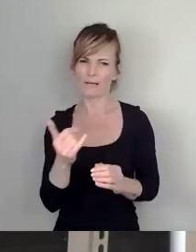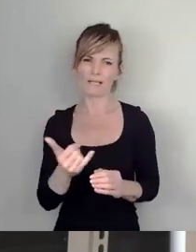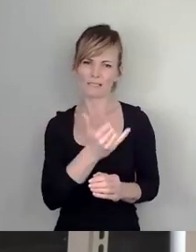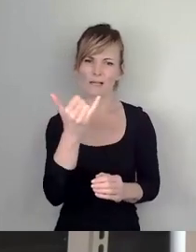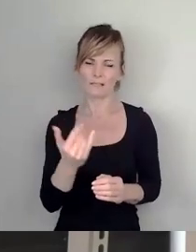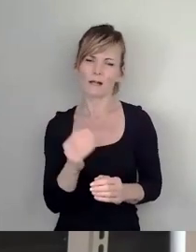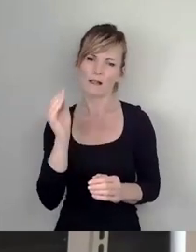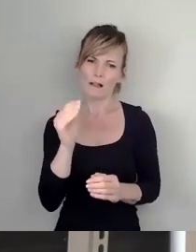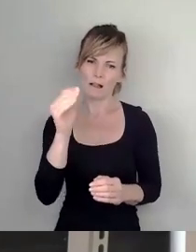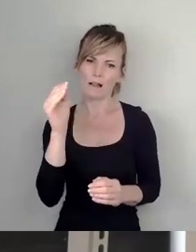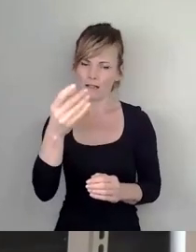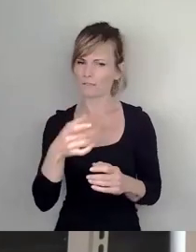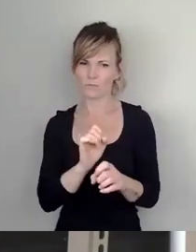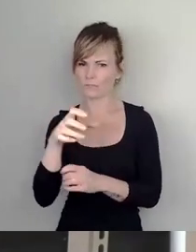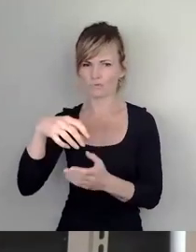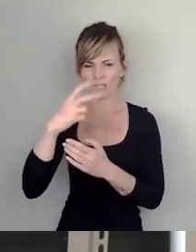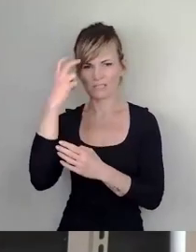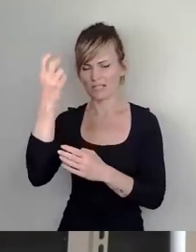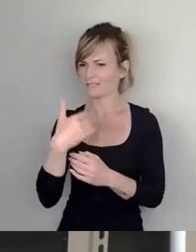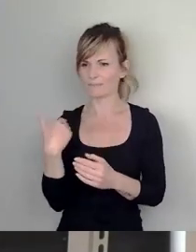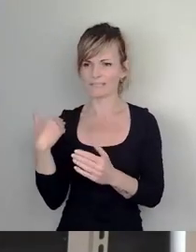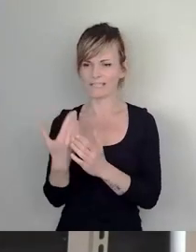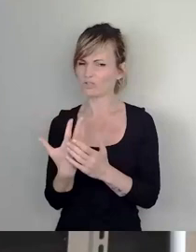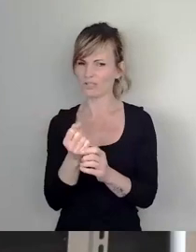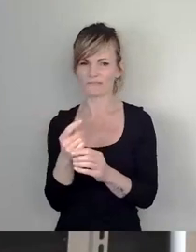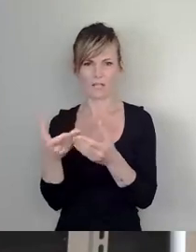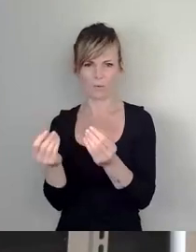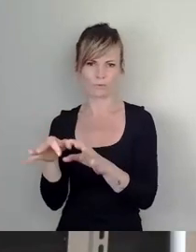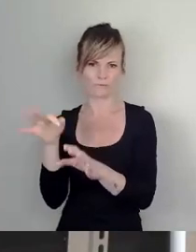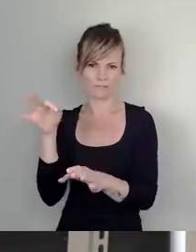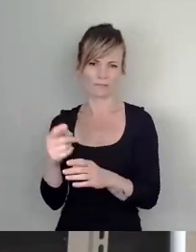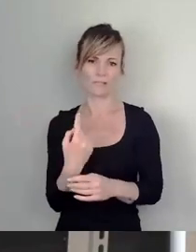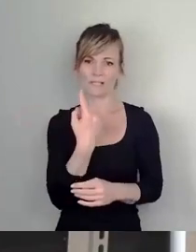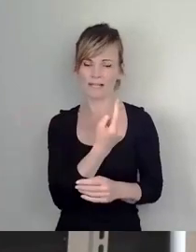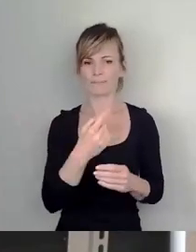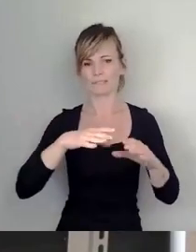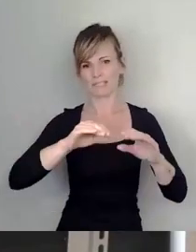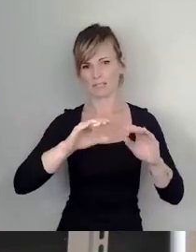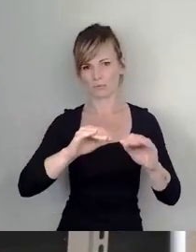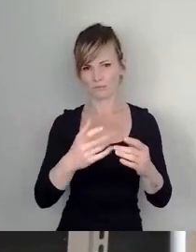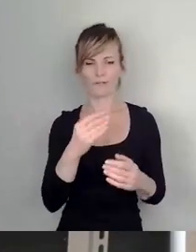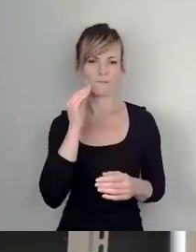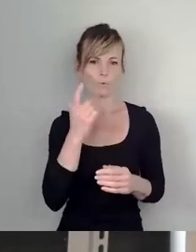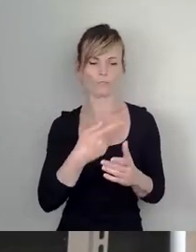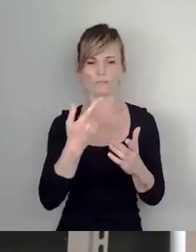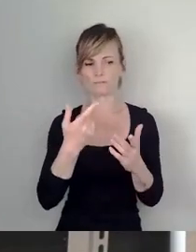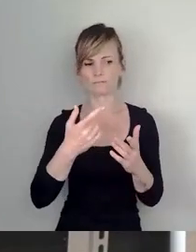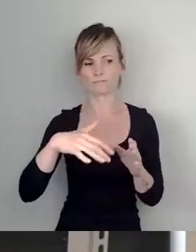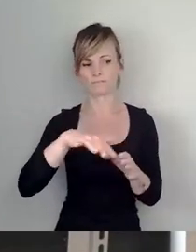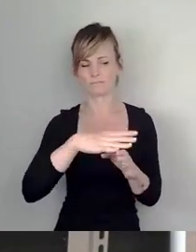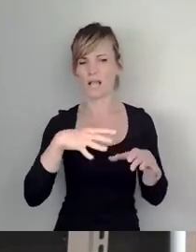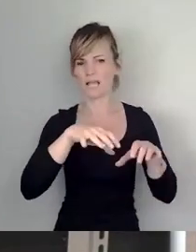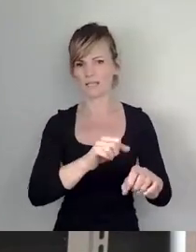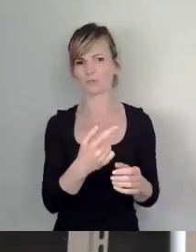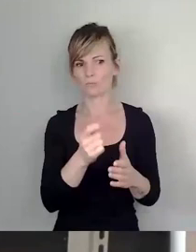entwickeln. Nämlich die fehlende Möglichkeit für Dresdner zu selbstgenutzten Wohneigentum zu kommen. Der Wohnungsmarktbericht spricht eine deutliche